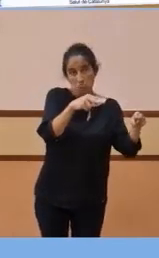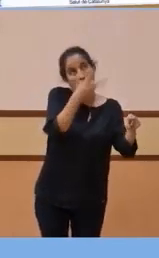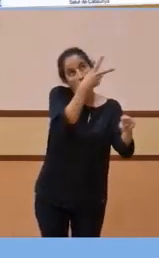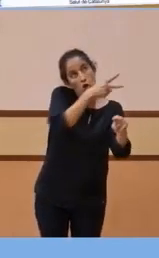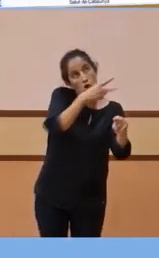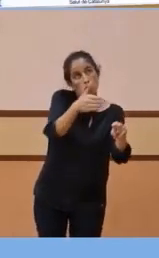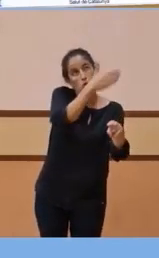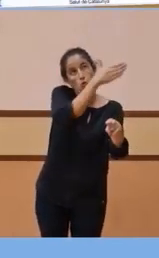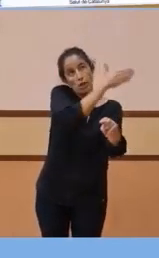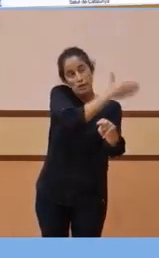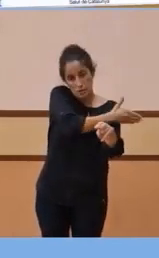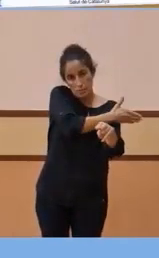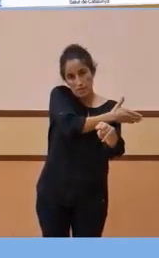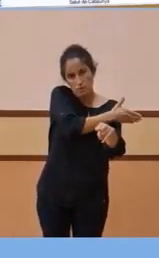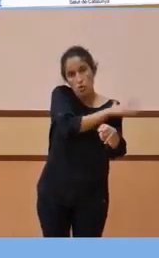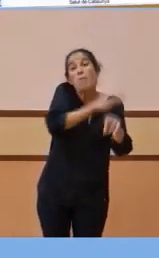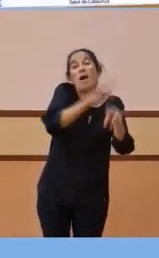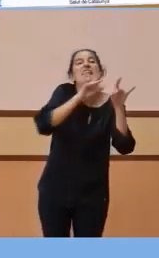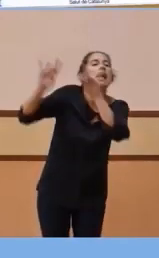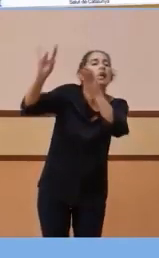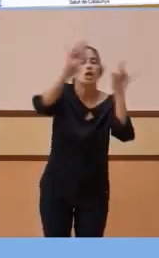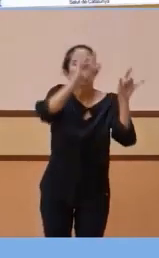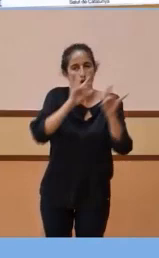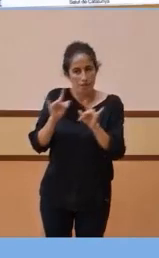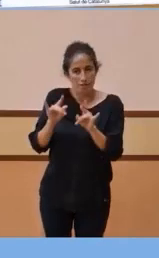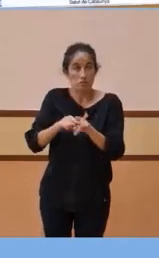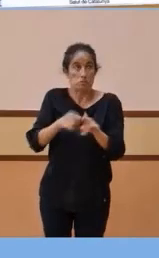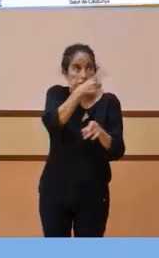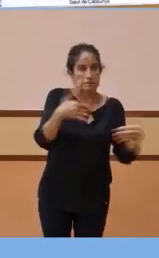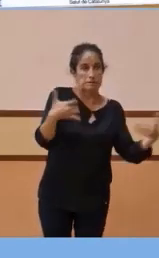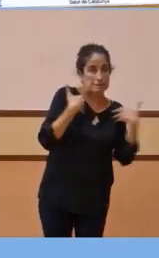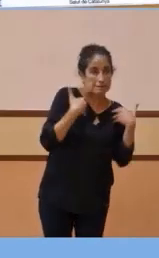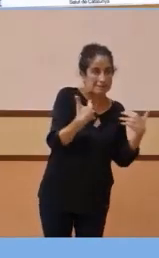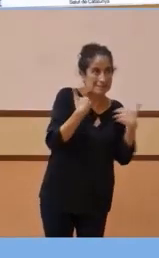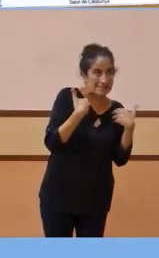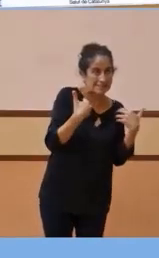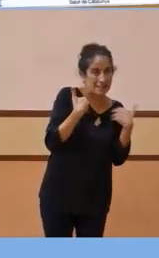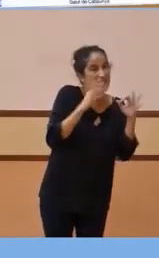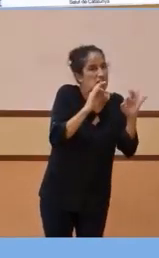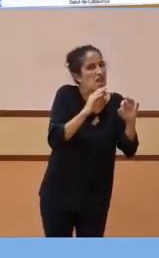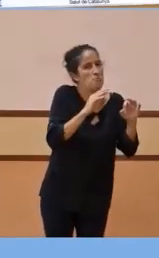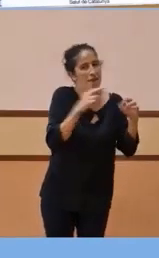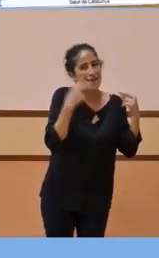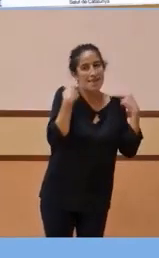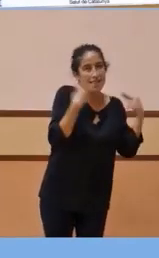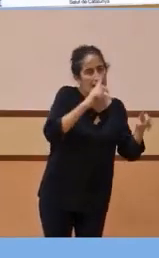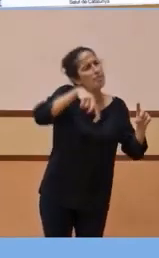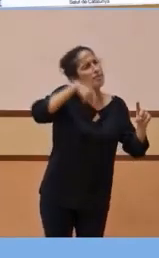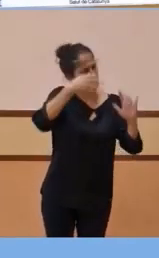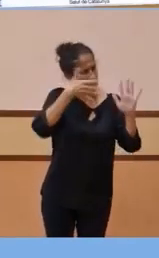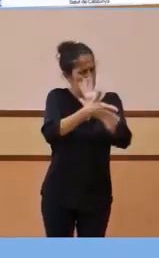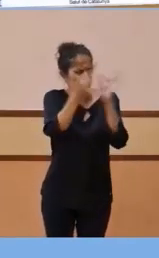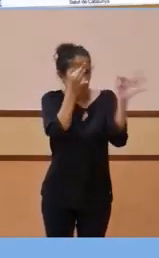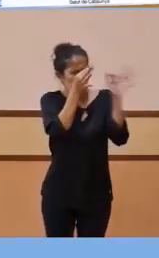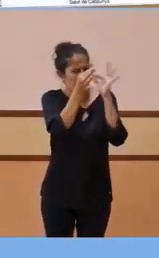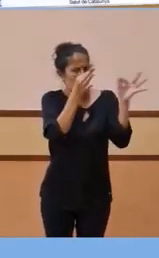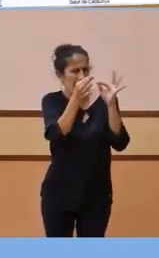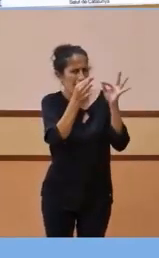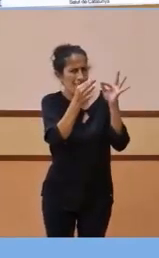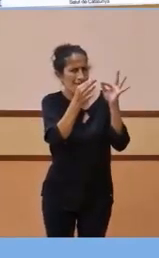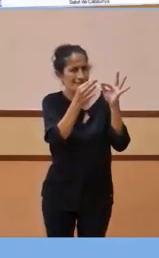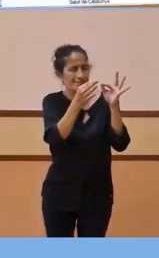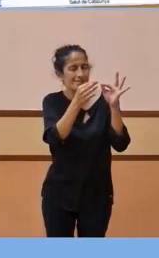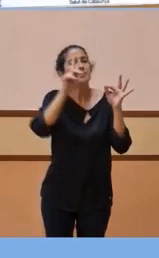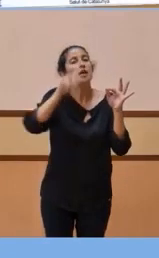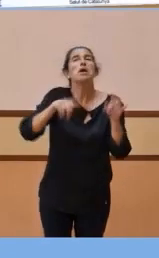setmanes a Terres de l'Ebre. Tots aquests són territoris que ens han fet patir una miqueta de més, especialment a Lleida, després veurem una mica el detall, i actualment en una situació